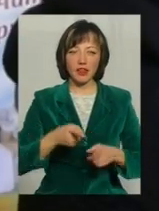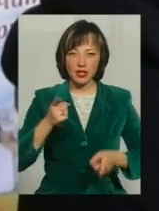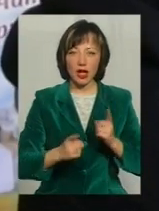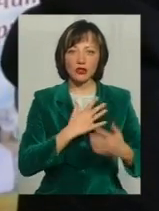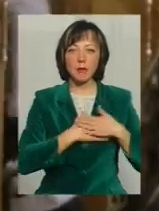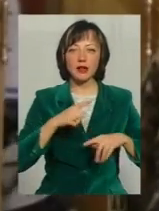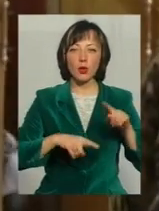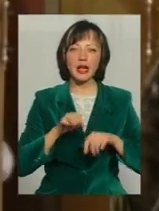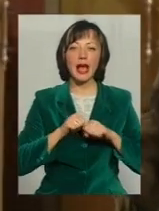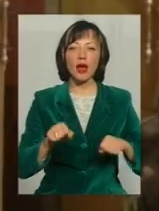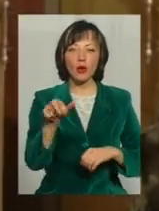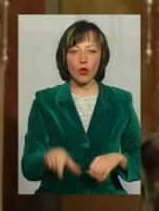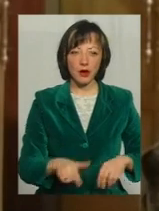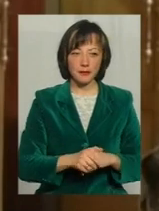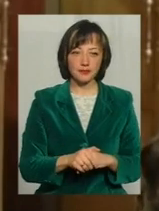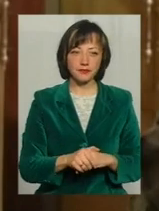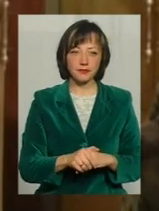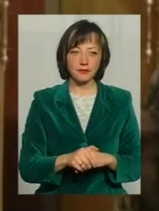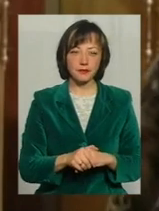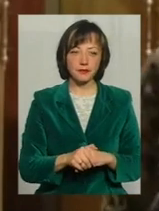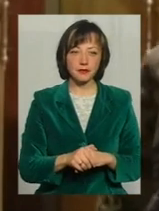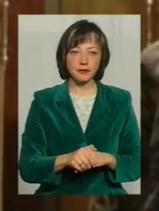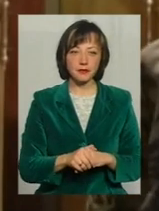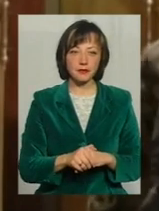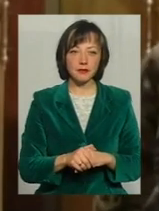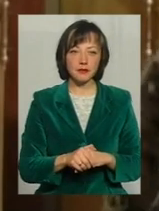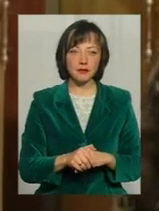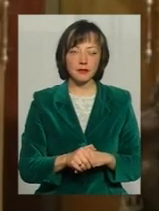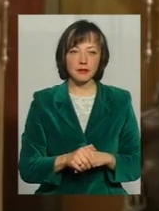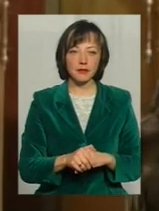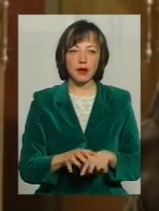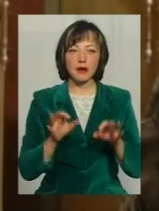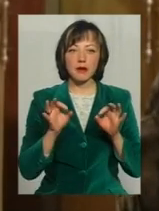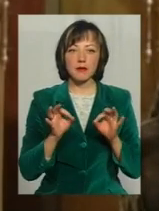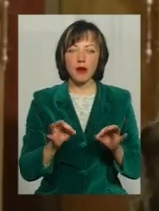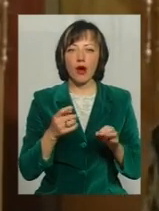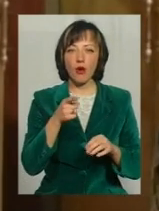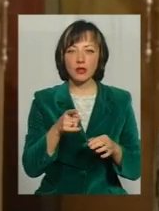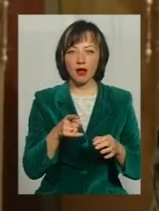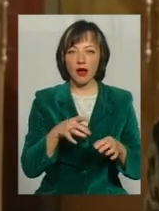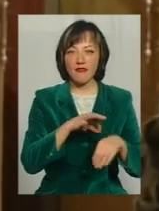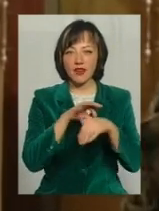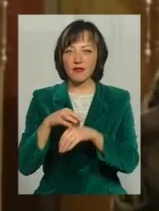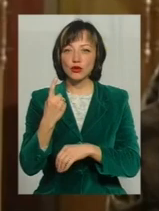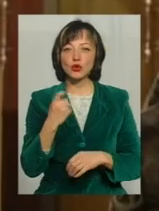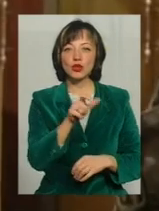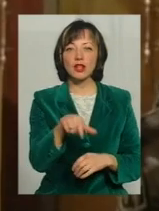патріот і герой Коли їх відправили на бойові Вивів 100 людей з силоватського котла